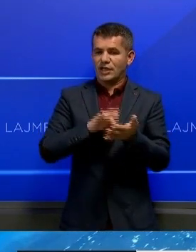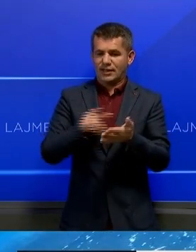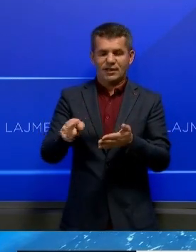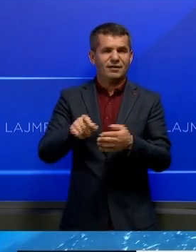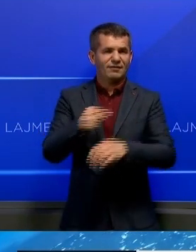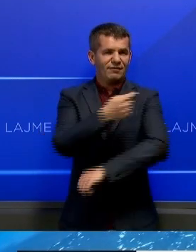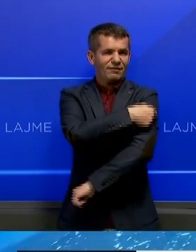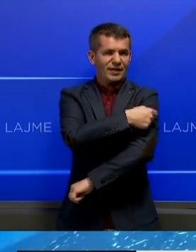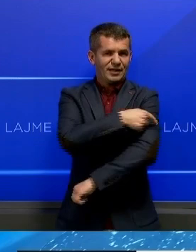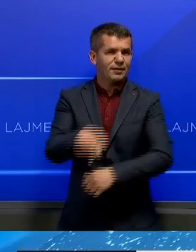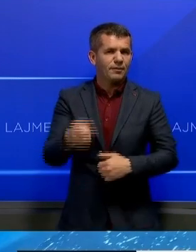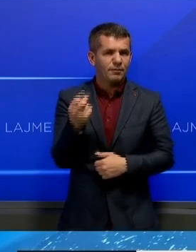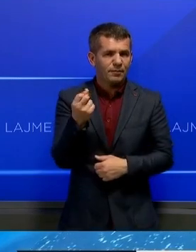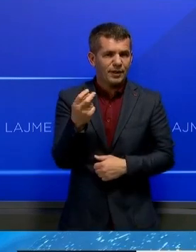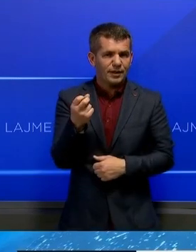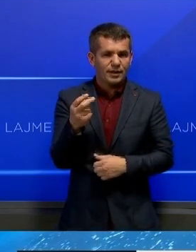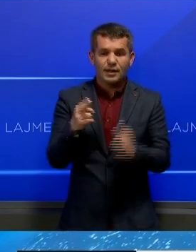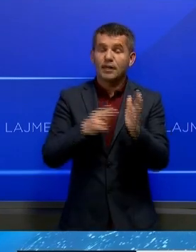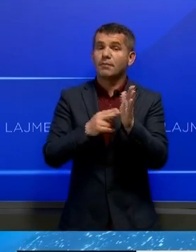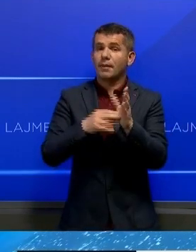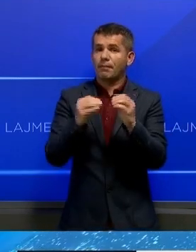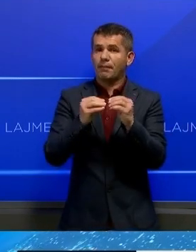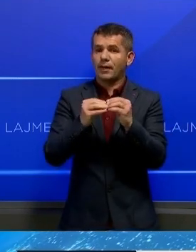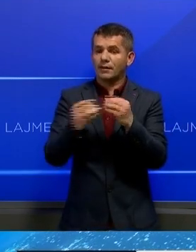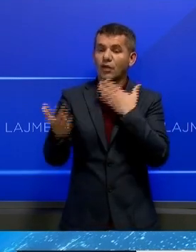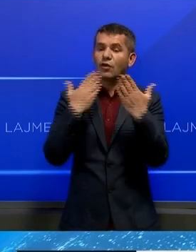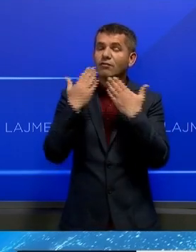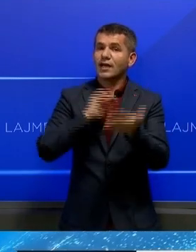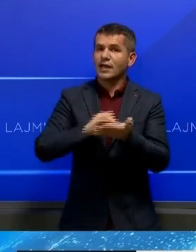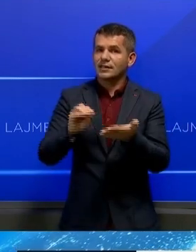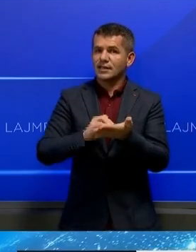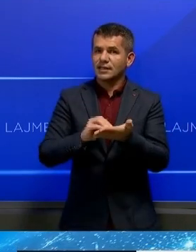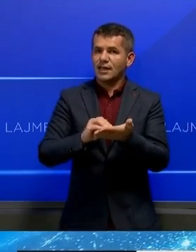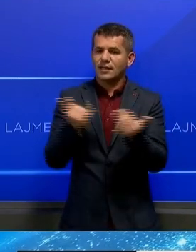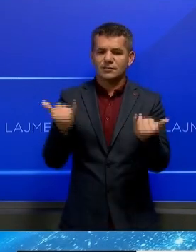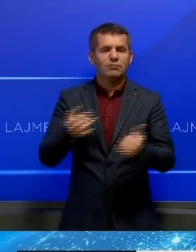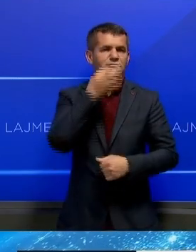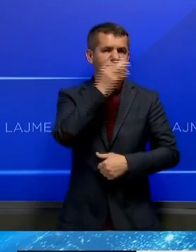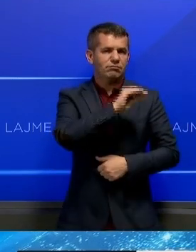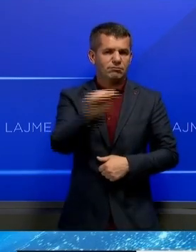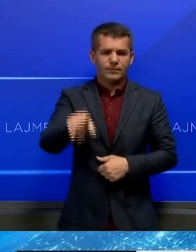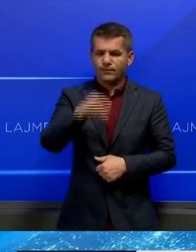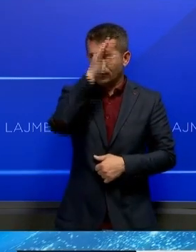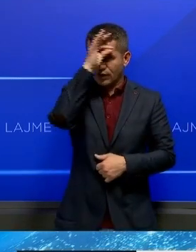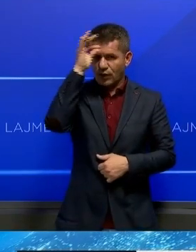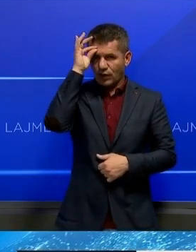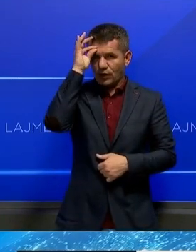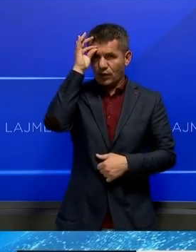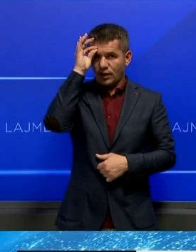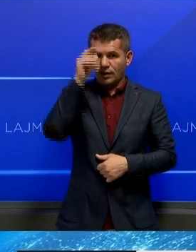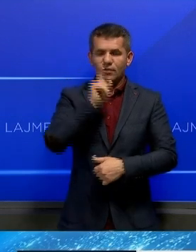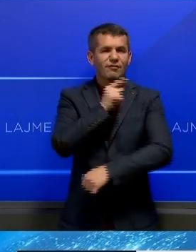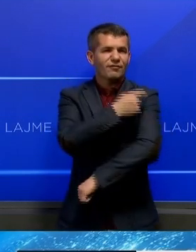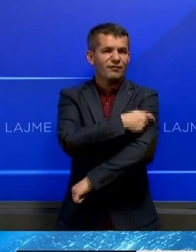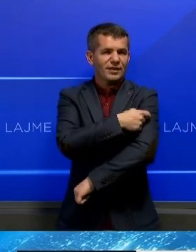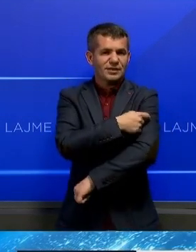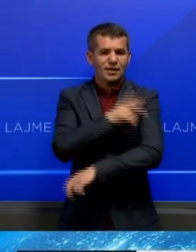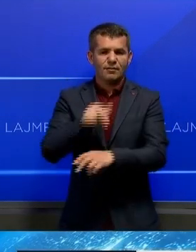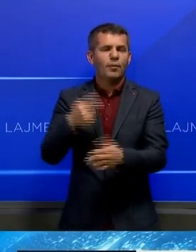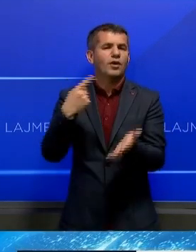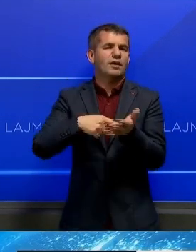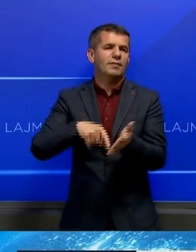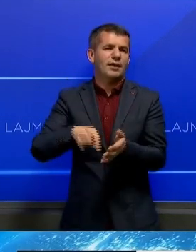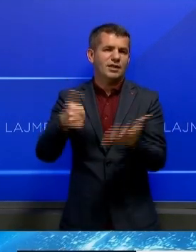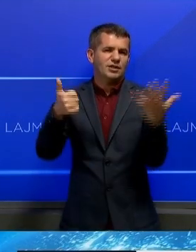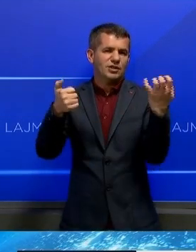e Vaksinimit në Prishtin, Niman Bardhi, në një konferencë për media, ka bërë të ditur se të hënën në nivel vendi vaksinen e kanë marrë 1